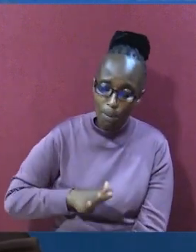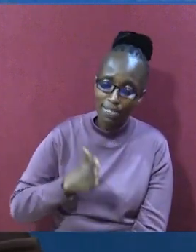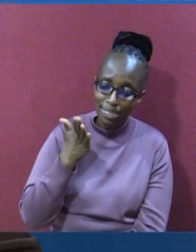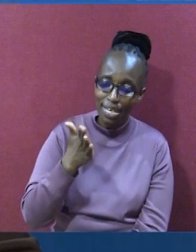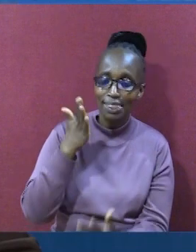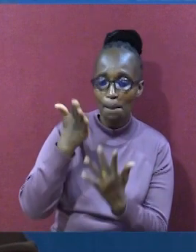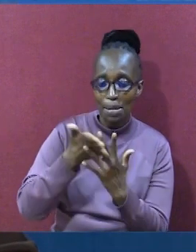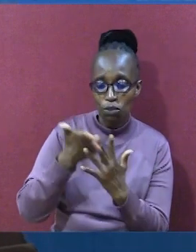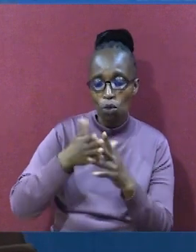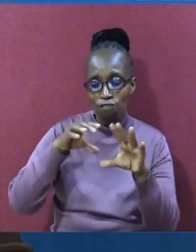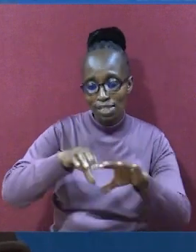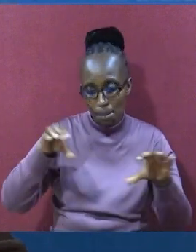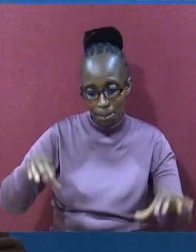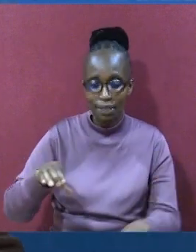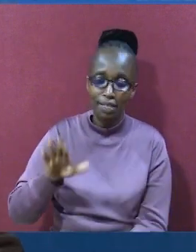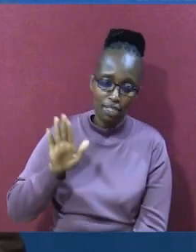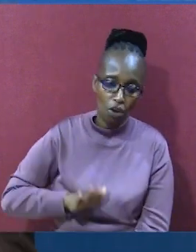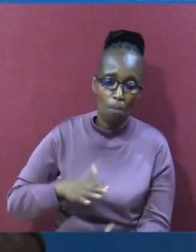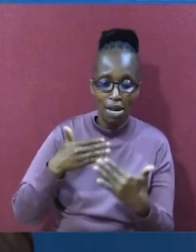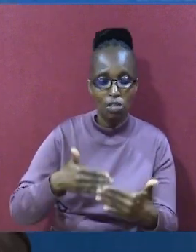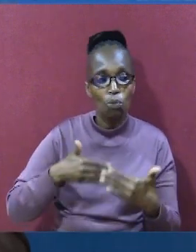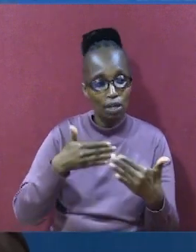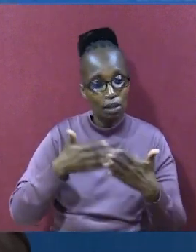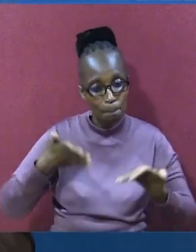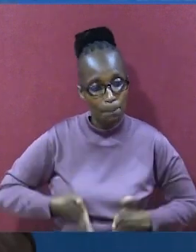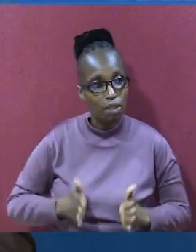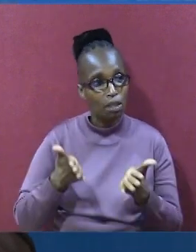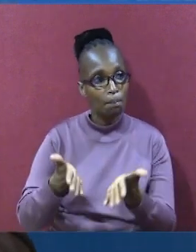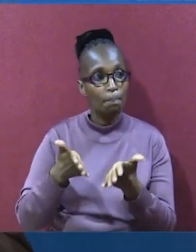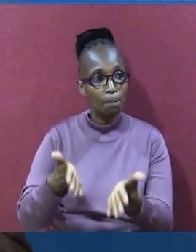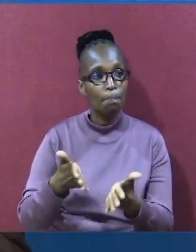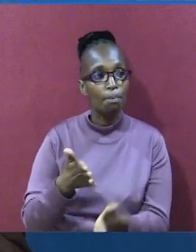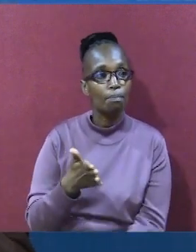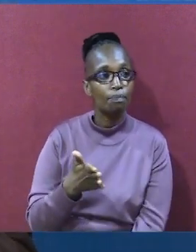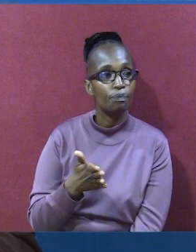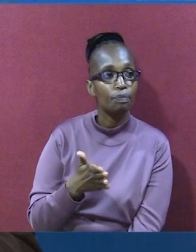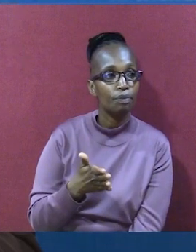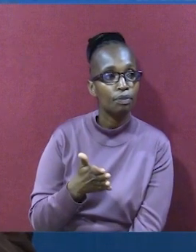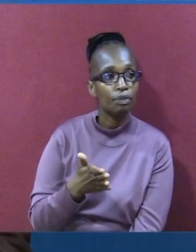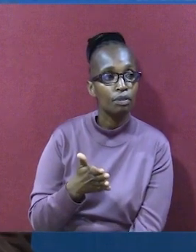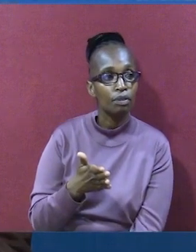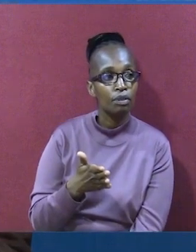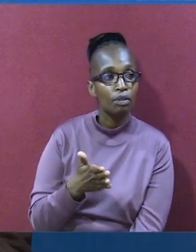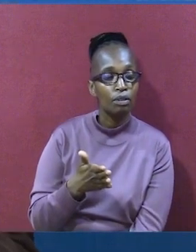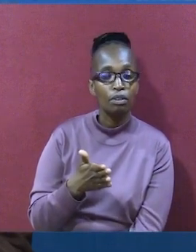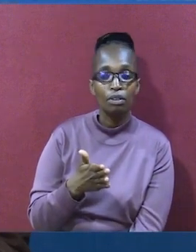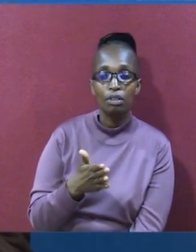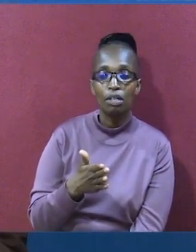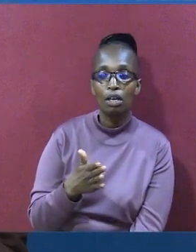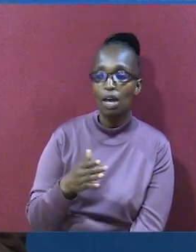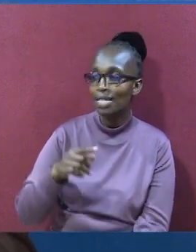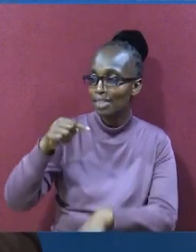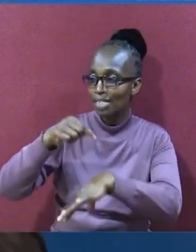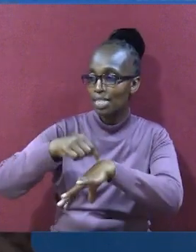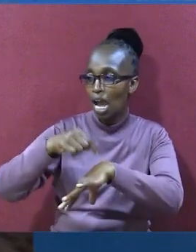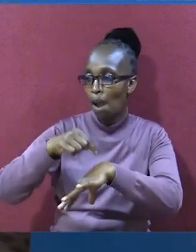kuwacha na inenua kukambia ya kwamba. Wakati wamwenyezi mungu. Wakutimiza. Ahadi.